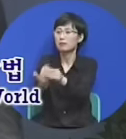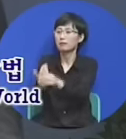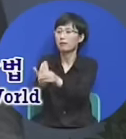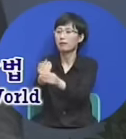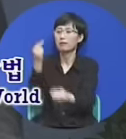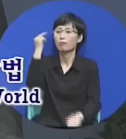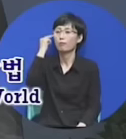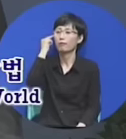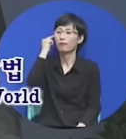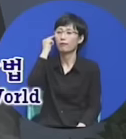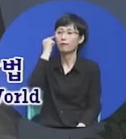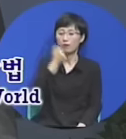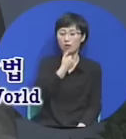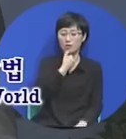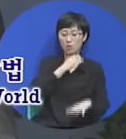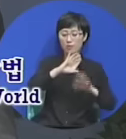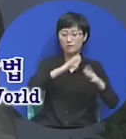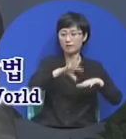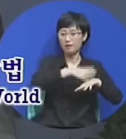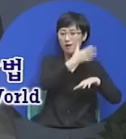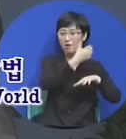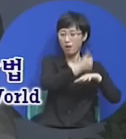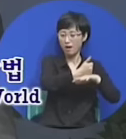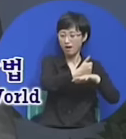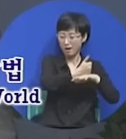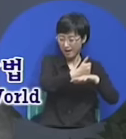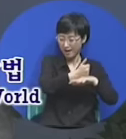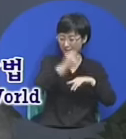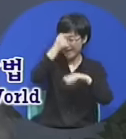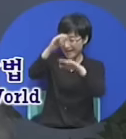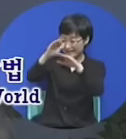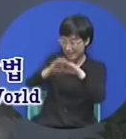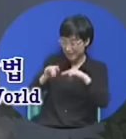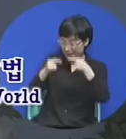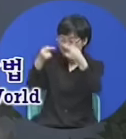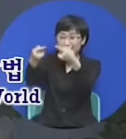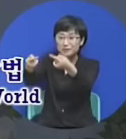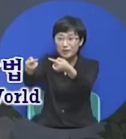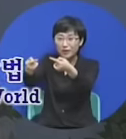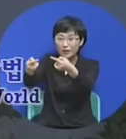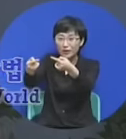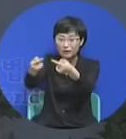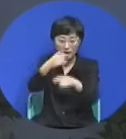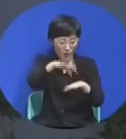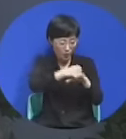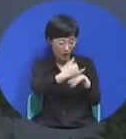왕이 예배드리기 시작하니까 많은 권력자들이 예배드리기 시작했습니다.